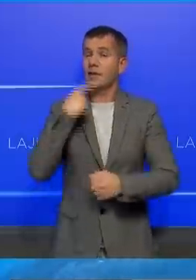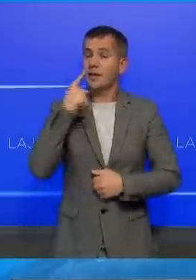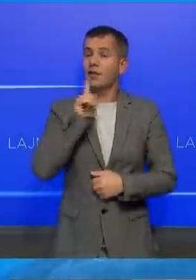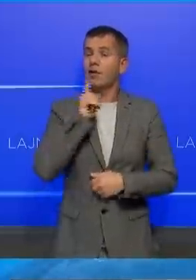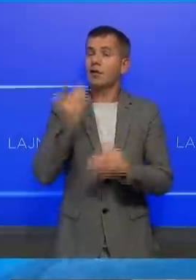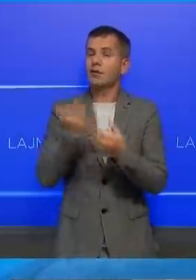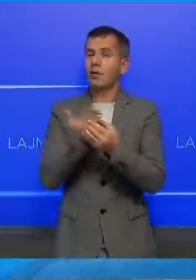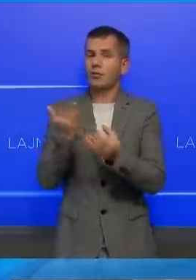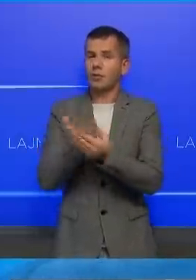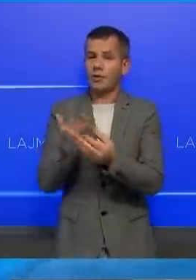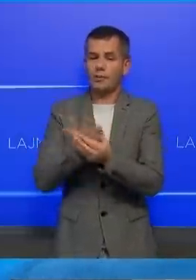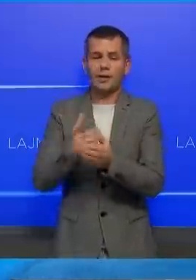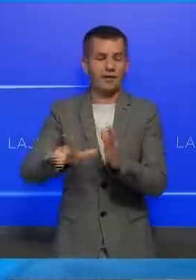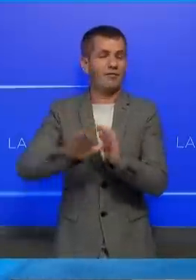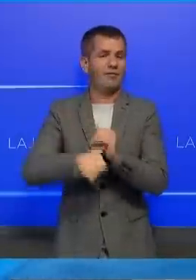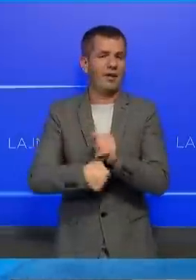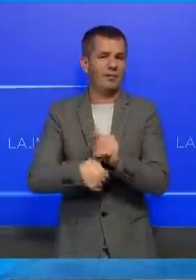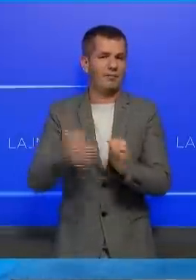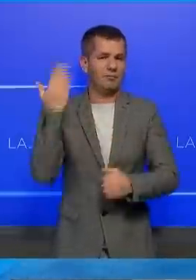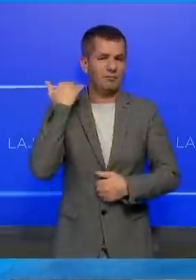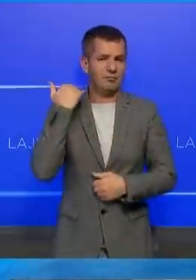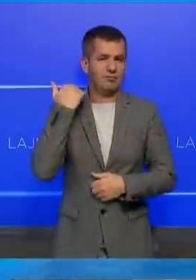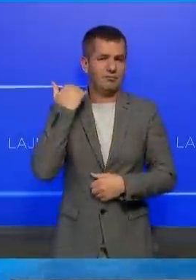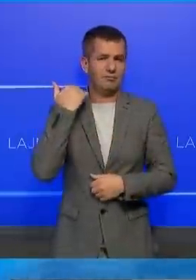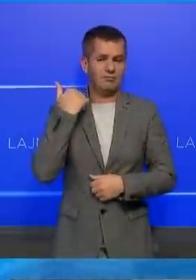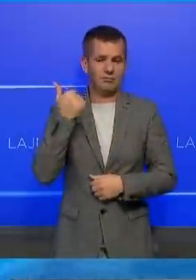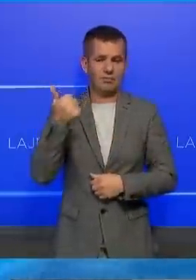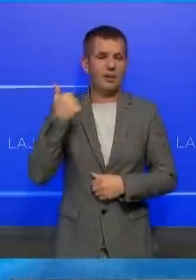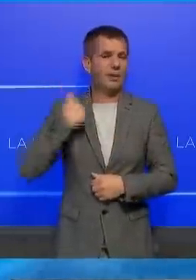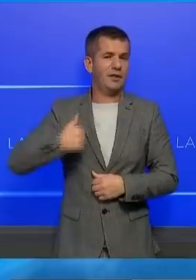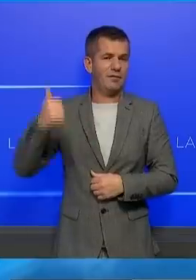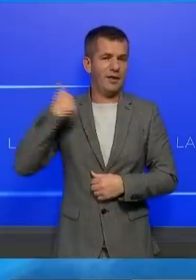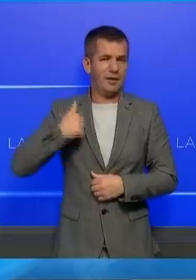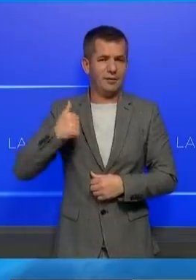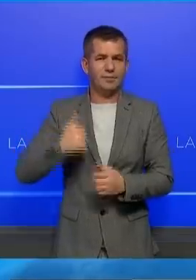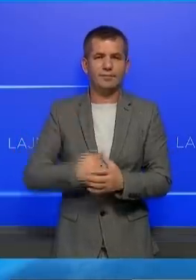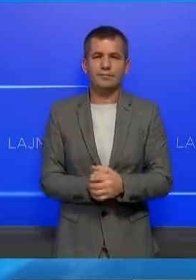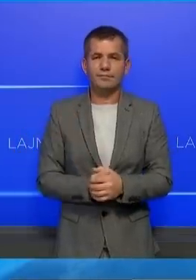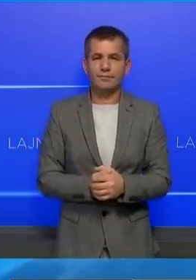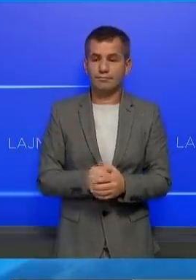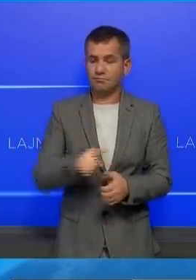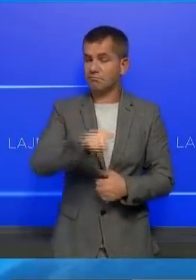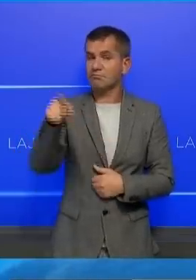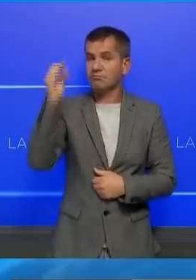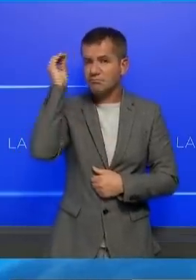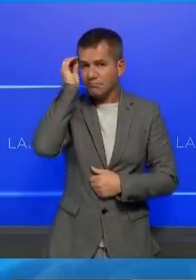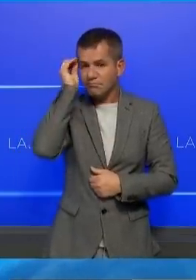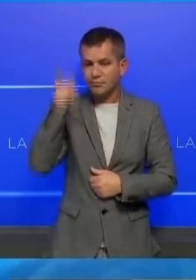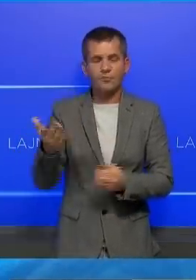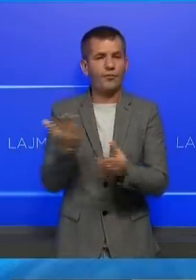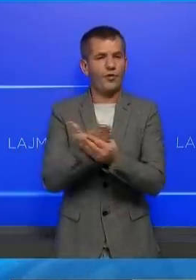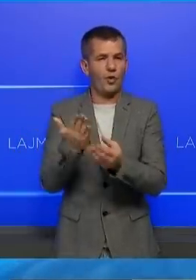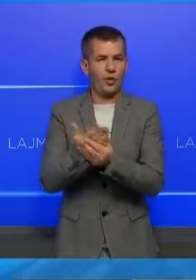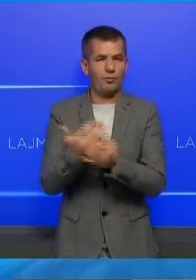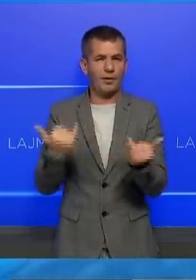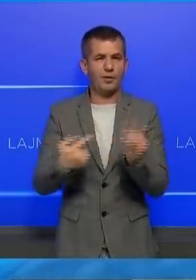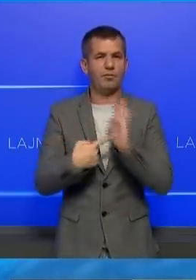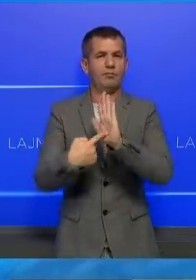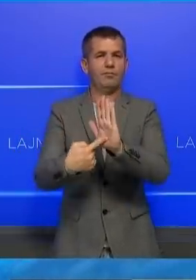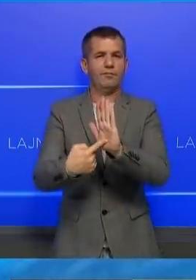dokumentet që ishin zirë nga OVL-UQK vitin e kaluar. A i mbani në mend këto dokumentet që përshfaqen?